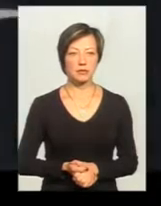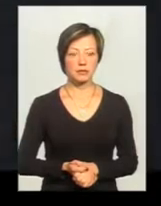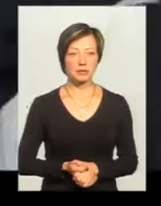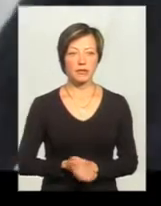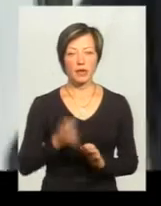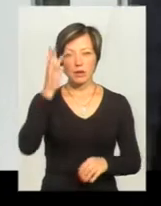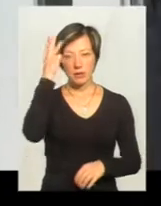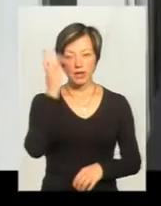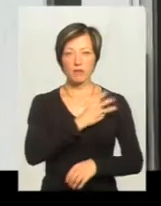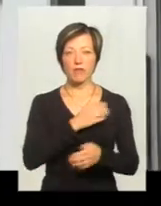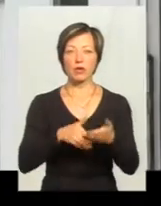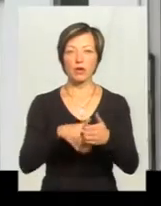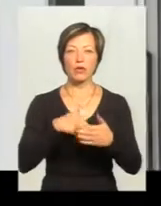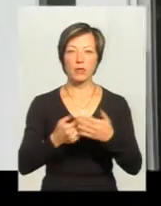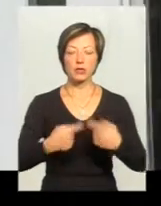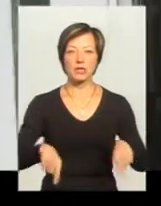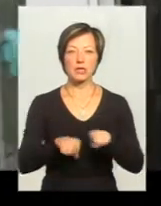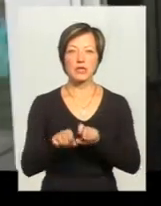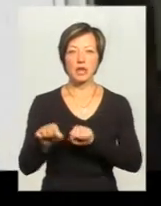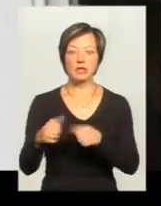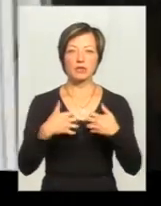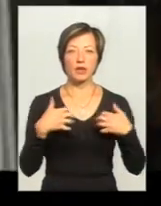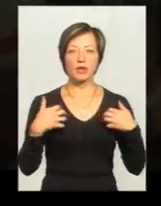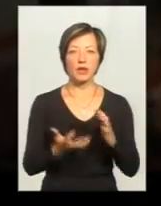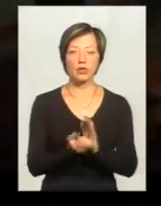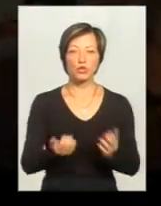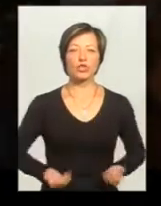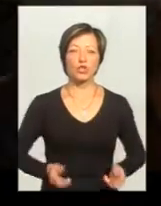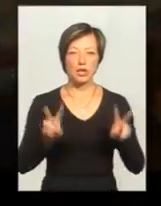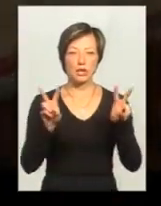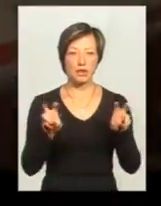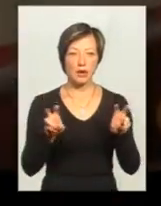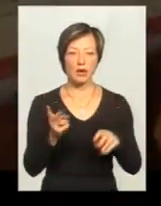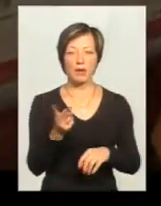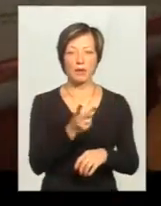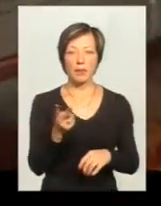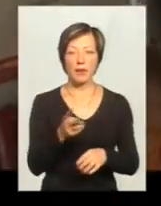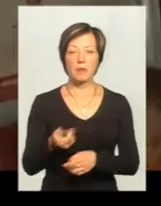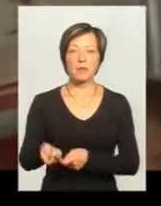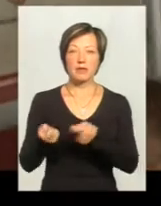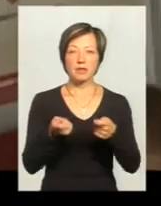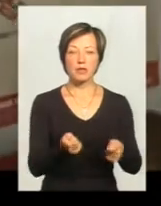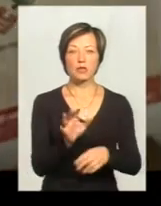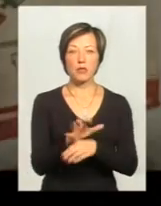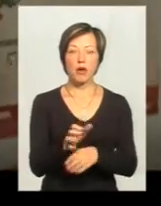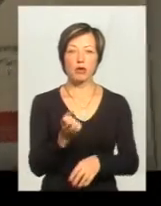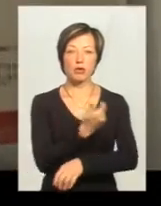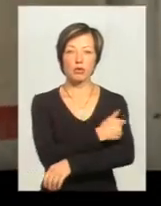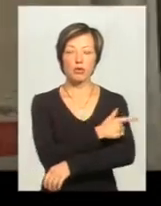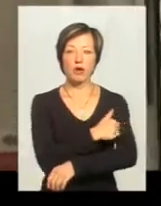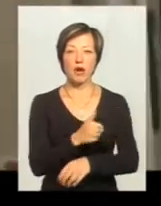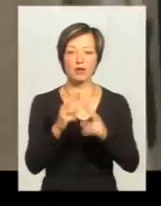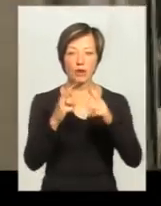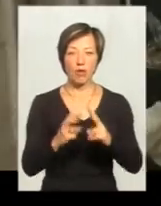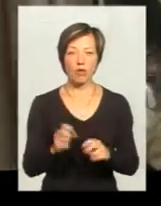Хмельницькі волонтери громадської організації захисту тварин «Врятуй життя» В'ячеслав та Інна Кроліковський привезли собаку до ветеринарної лікарні на